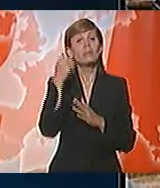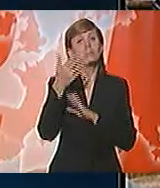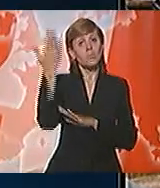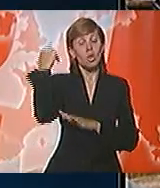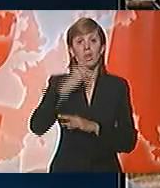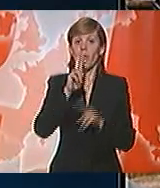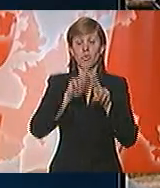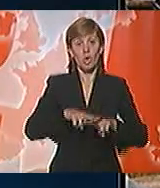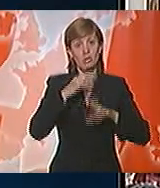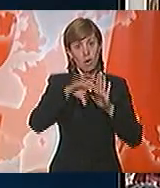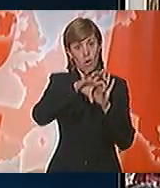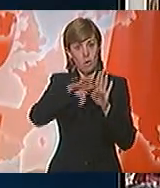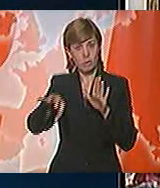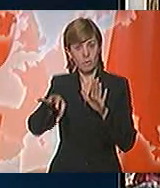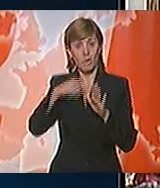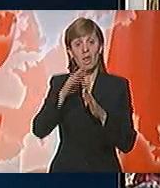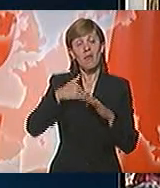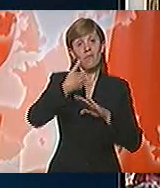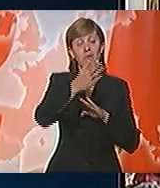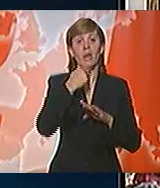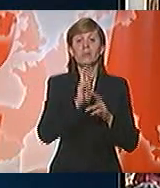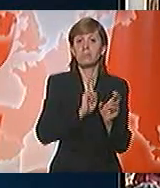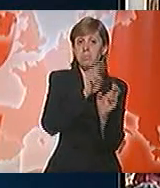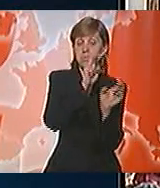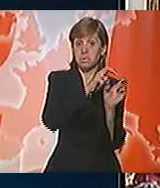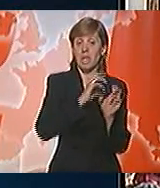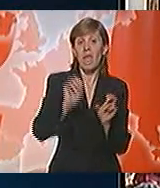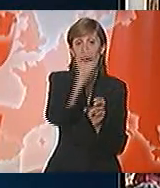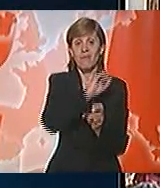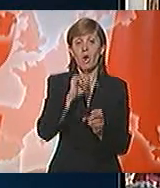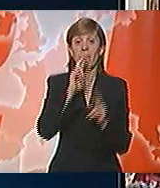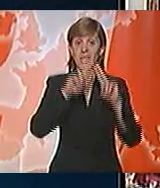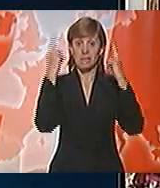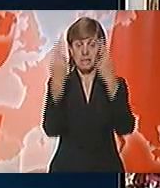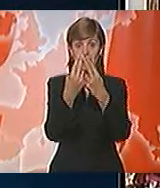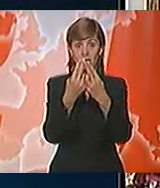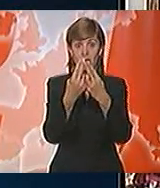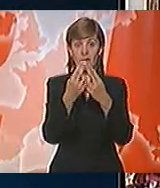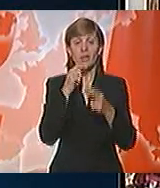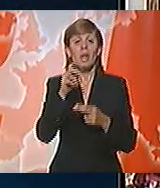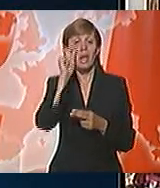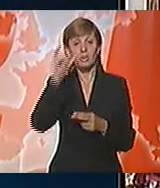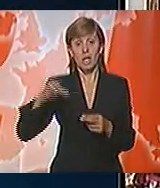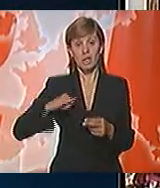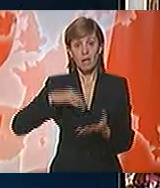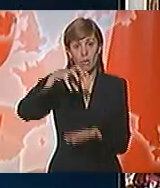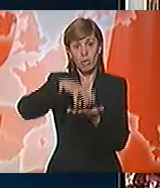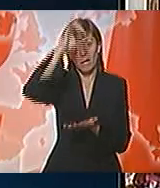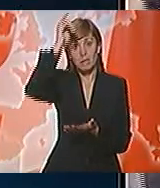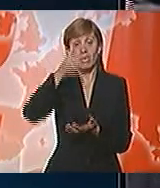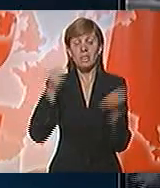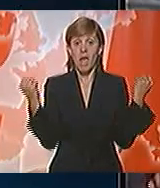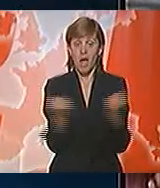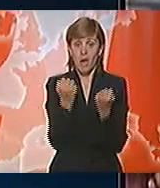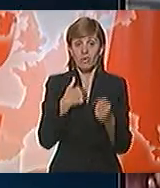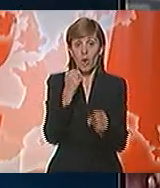ostati izolovana van integracijnih procesa u regionu, Evropi i svetu. Nacionalni interes Republike Srbije jeste aktivno